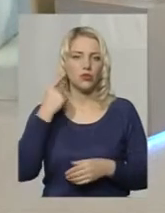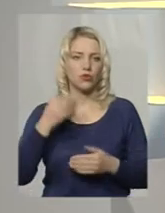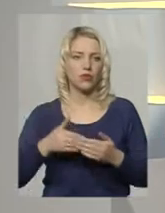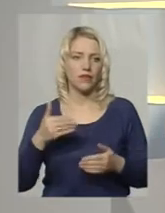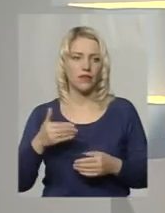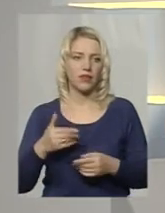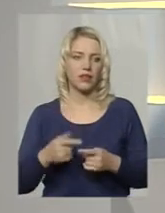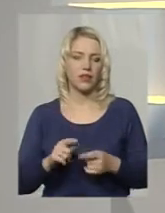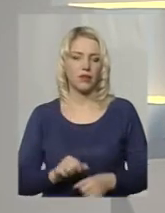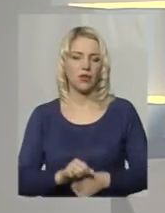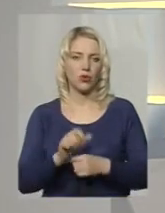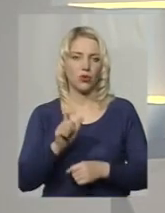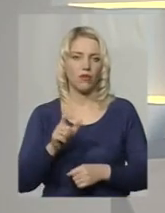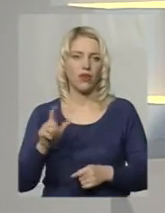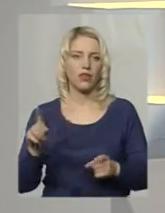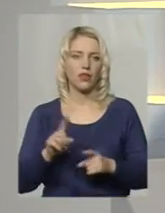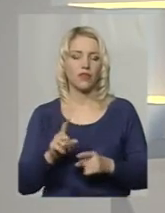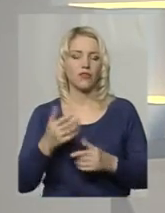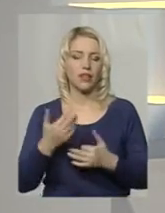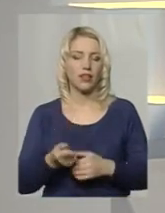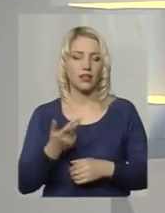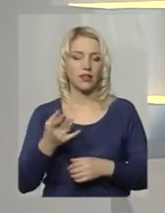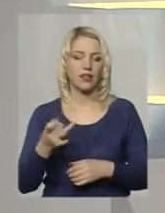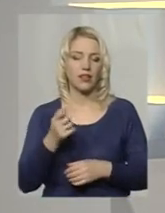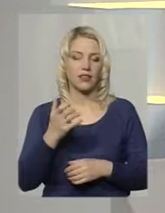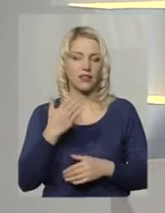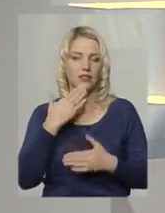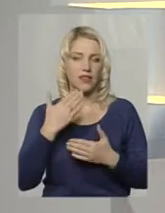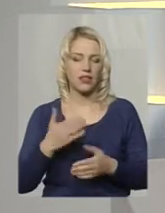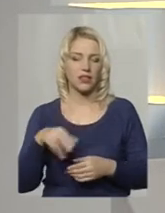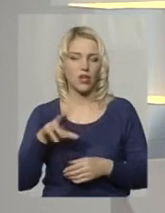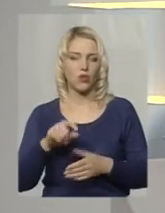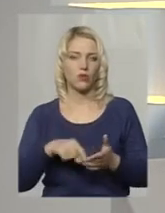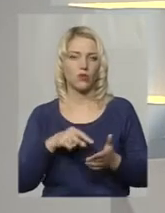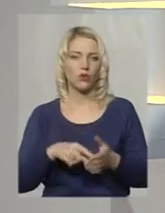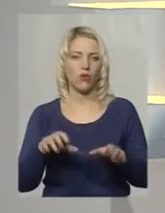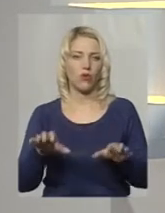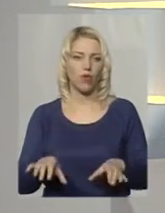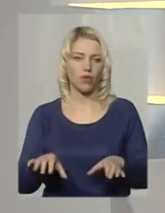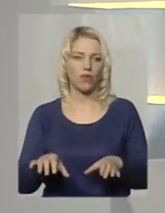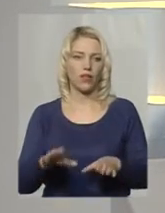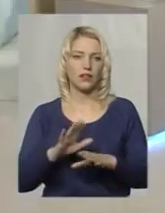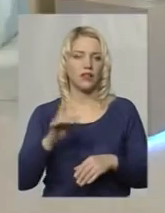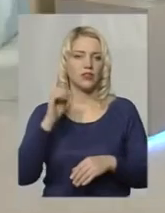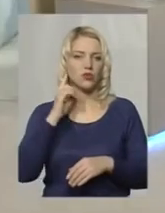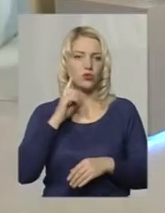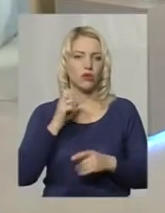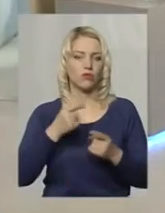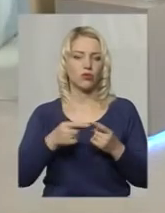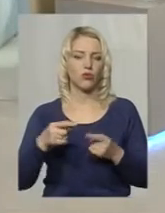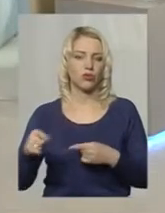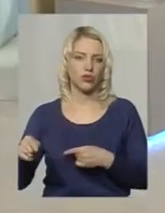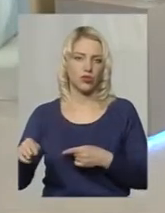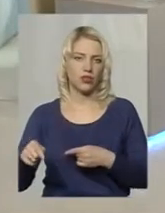пікетувальників про те, що кілька разів ми почули, що зверталися до міського голови. Не чули про інші